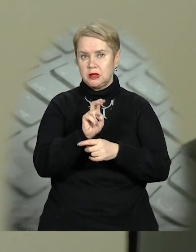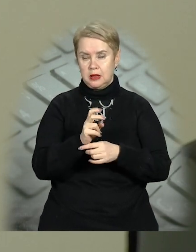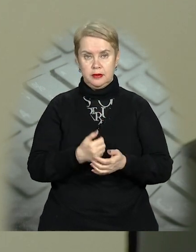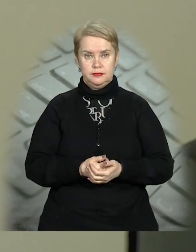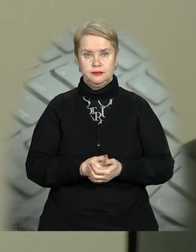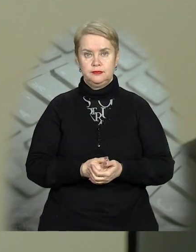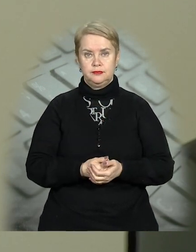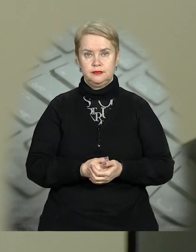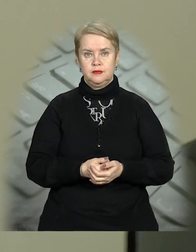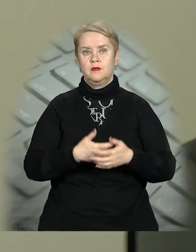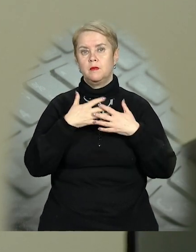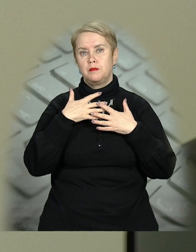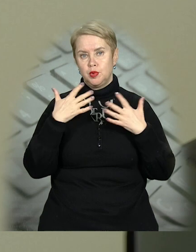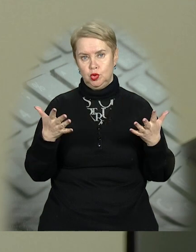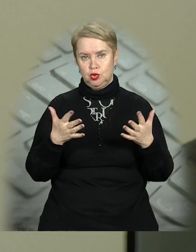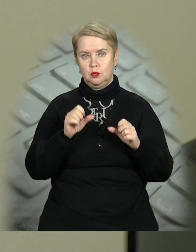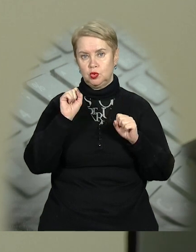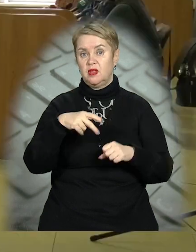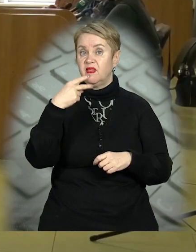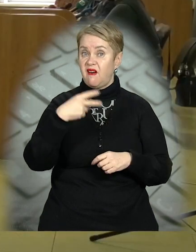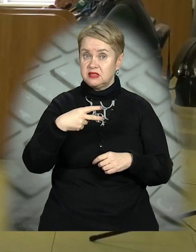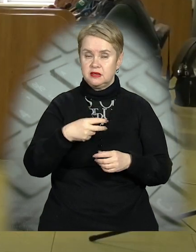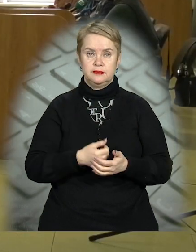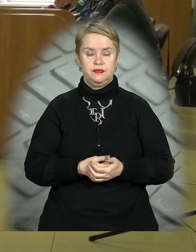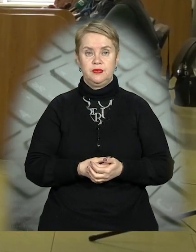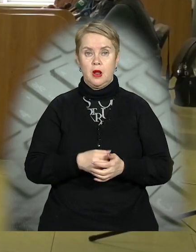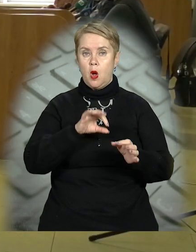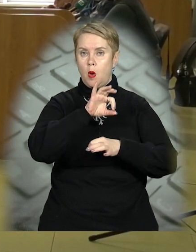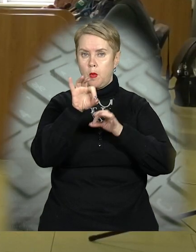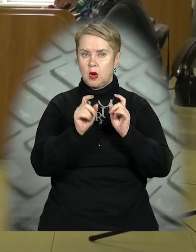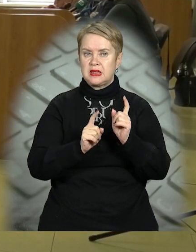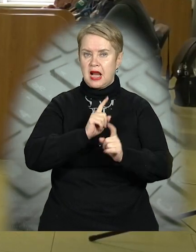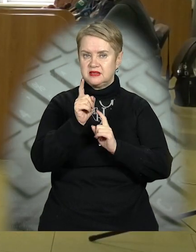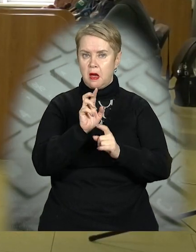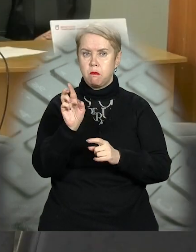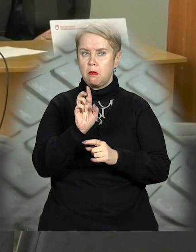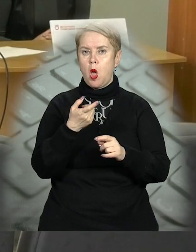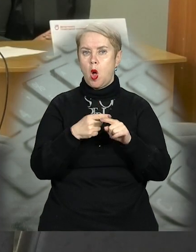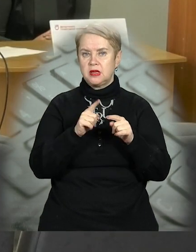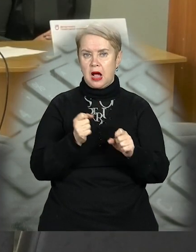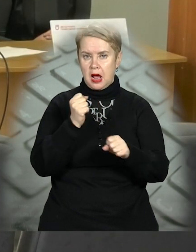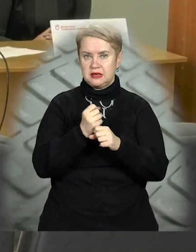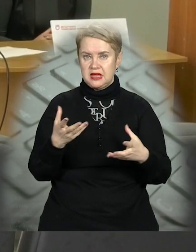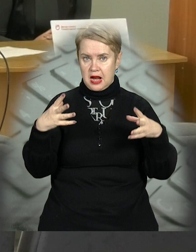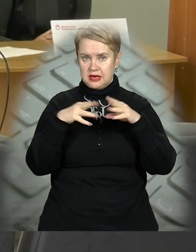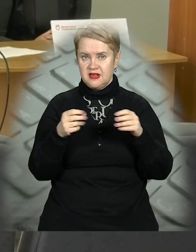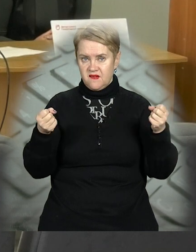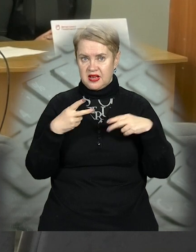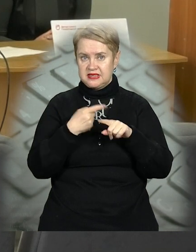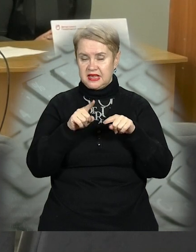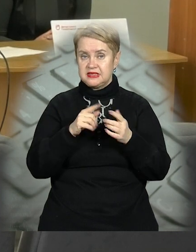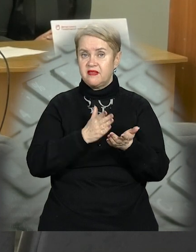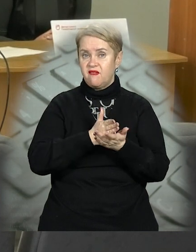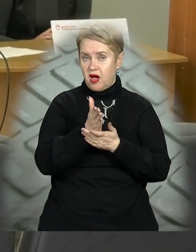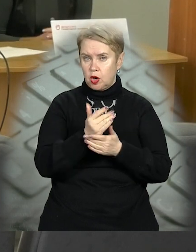якомога більше, можливо, 20%. Проєкт трансформації бібліотек розробляли разом з фахівцями цієї